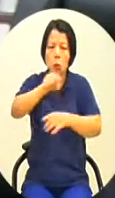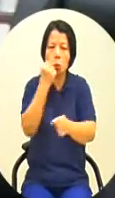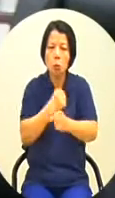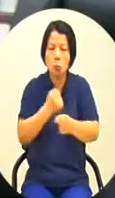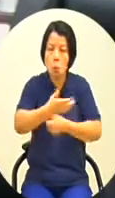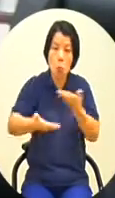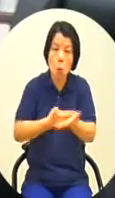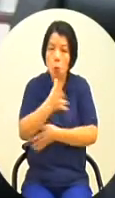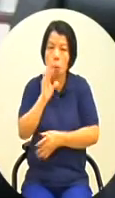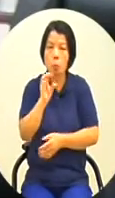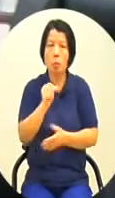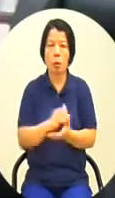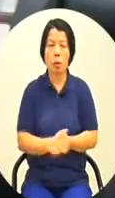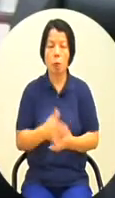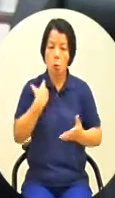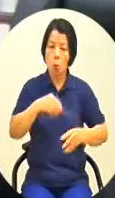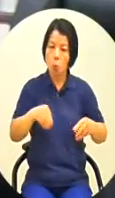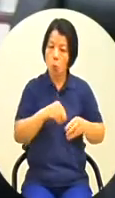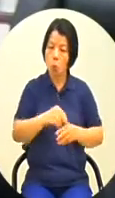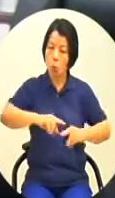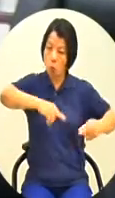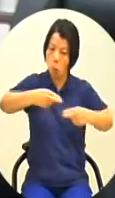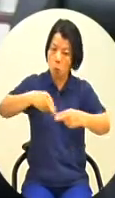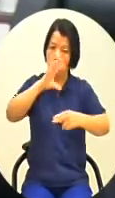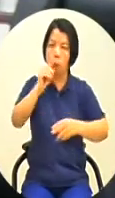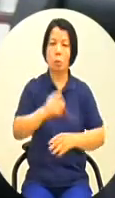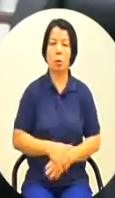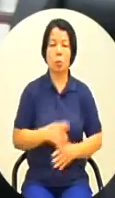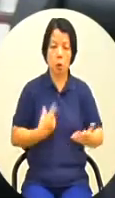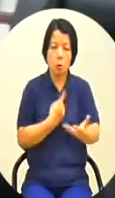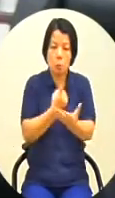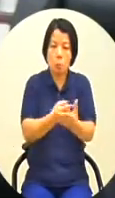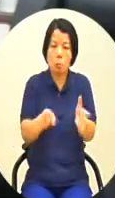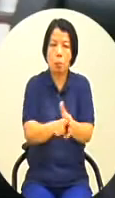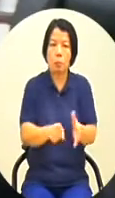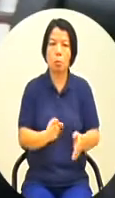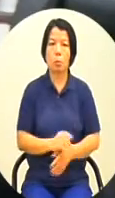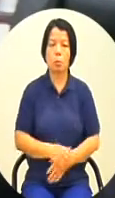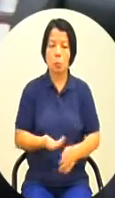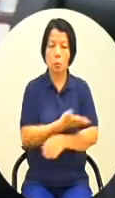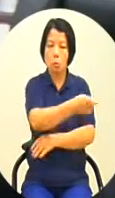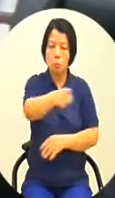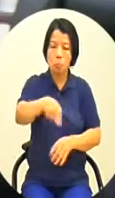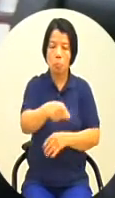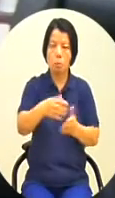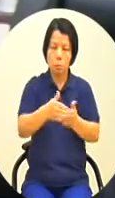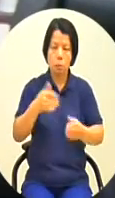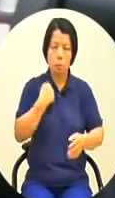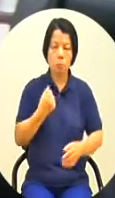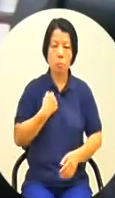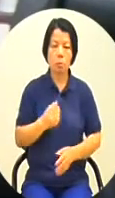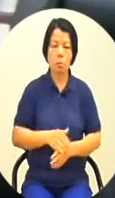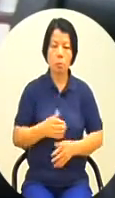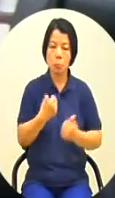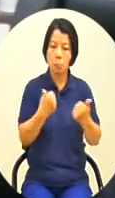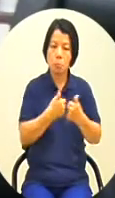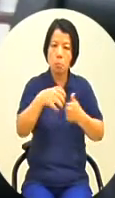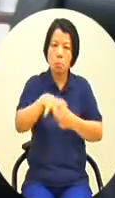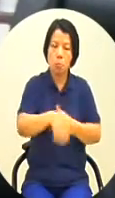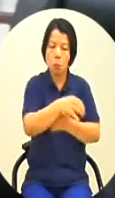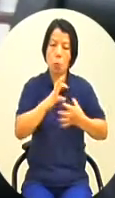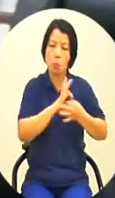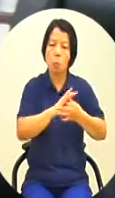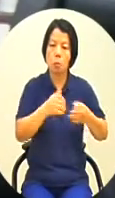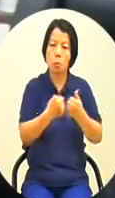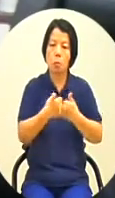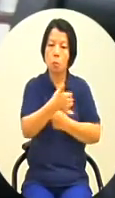度的溝通有沒有去做適度的調整我相信在參與的過程裡面讓大家更多人知道然後讓議會更多關心的